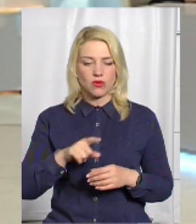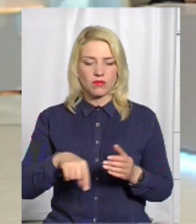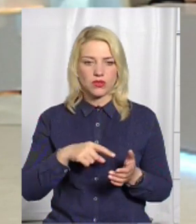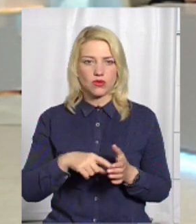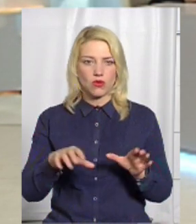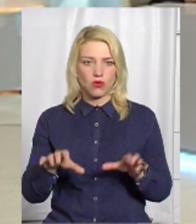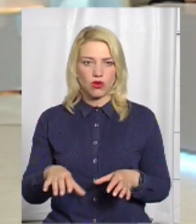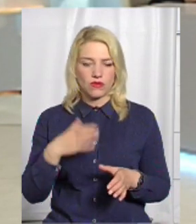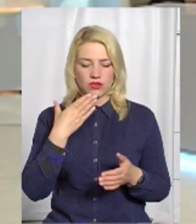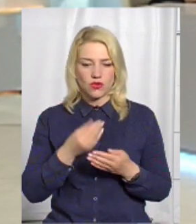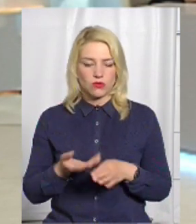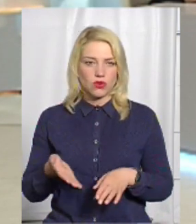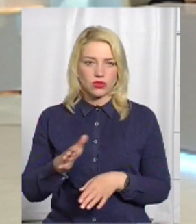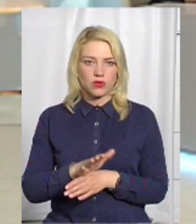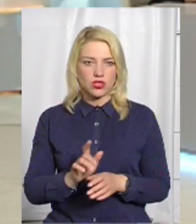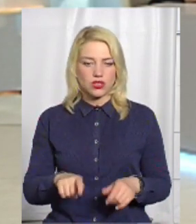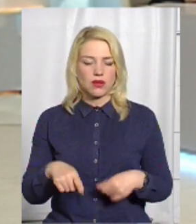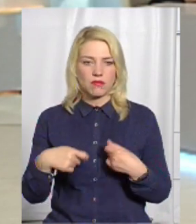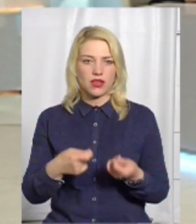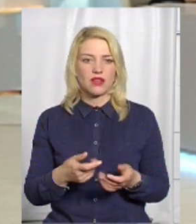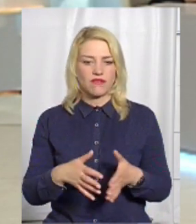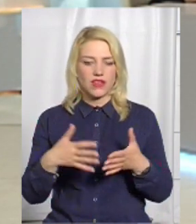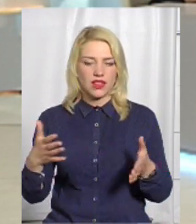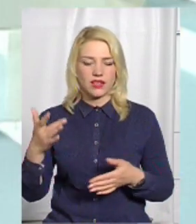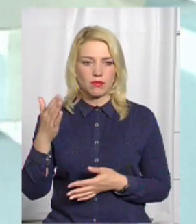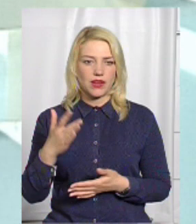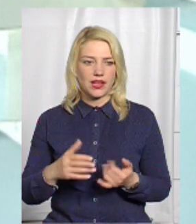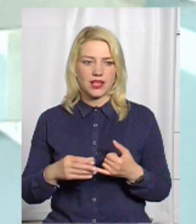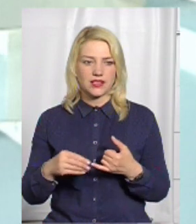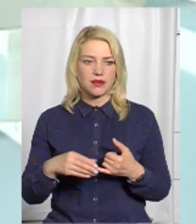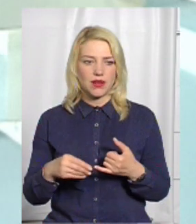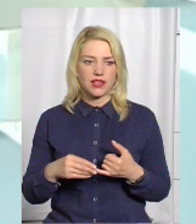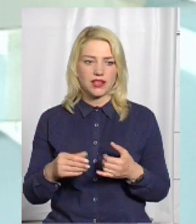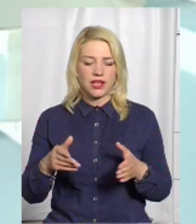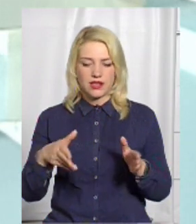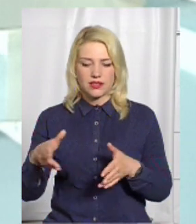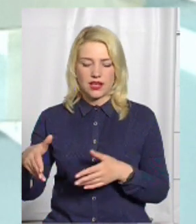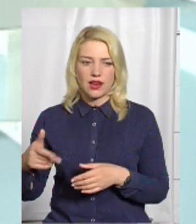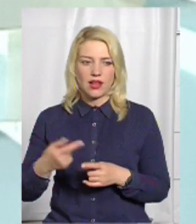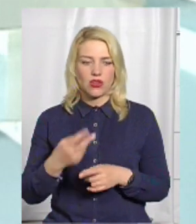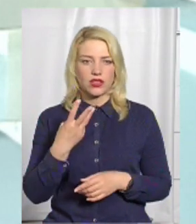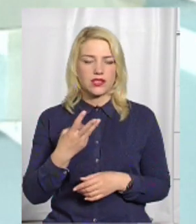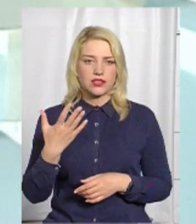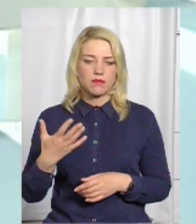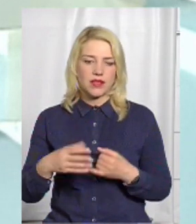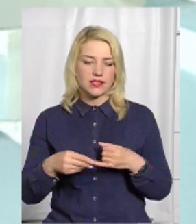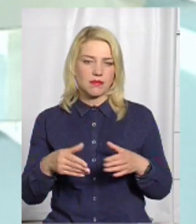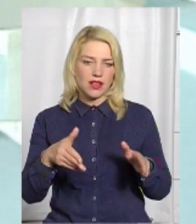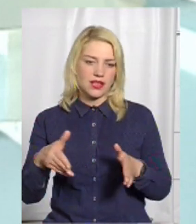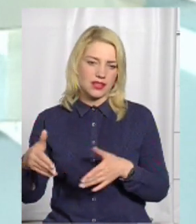голову, своїм розпорядженням передав великий перелік земельних ділянок, тут 35 земельних ділянок,